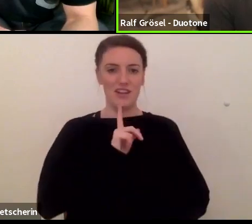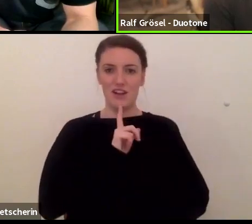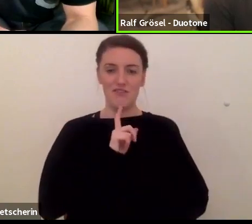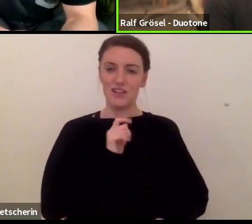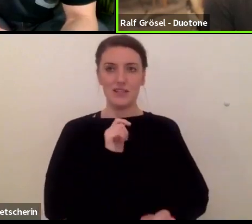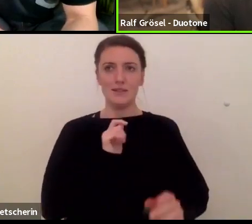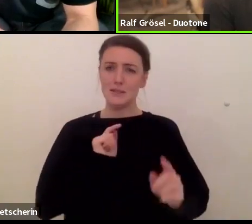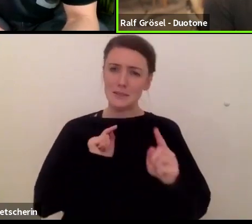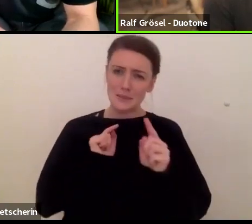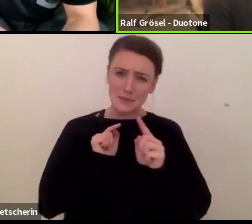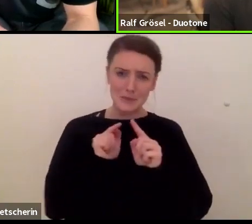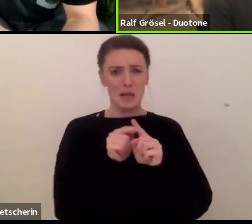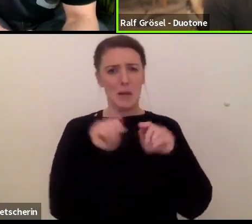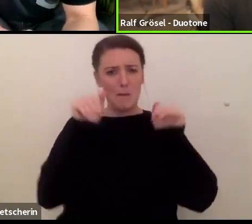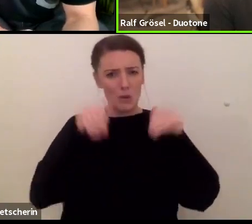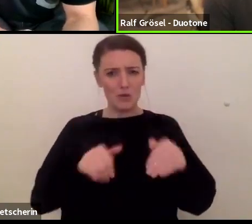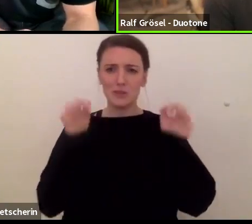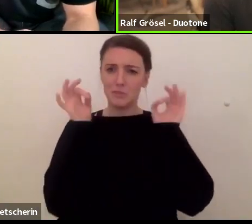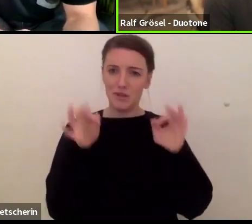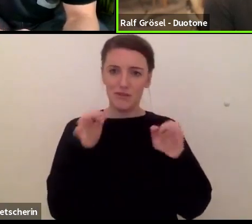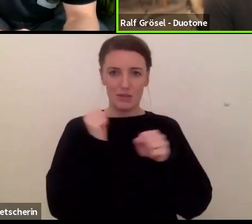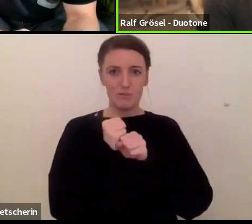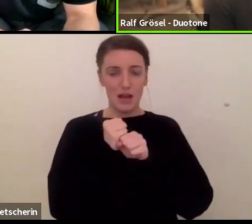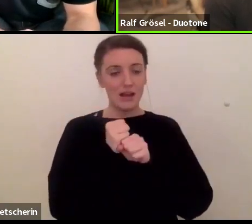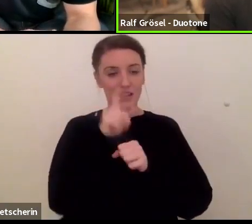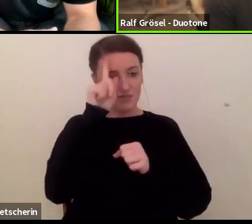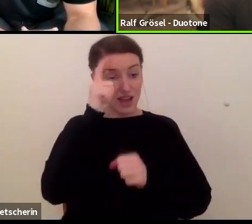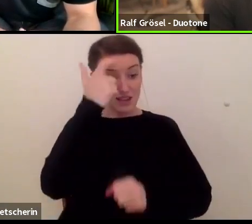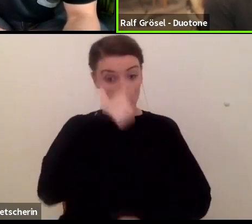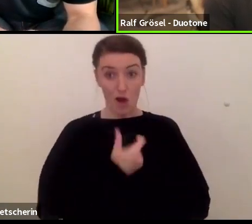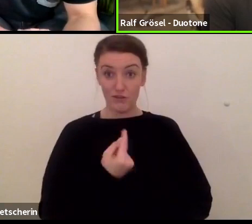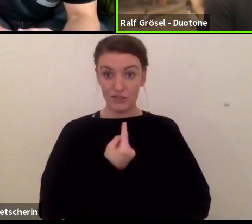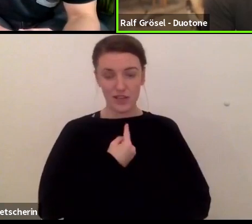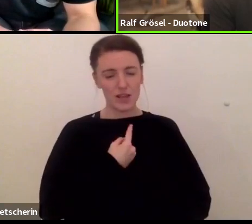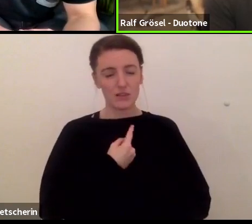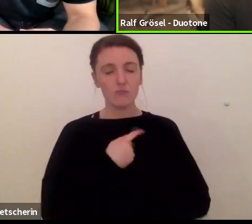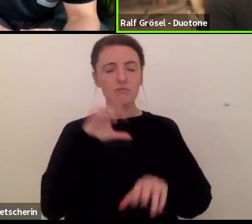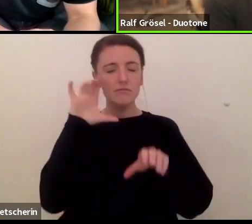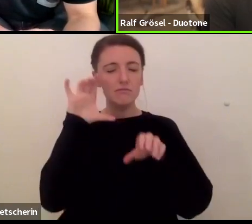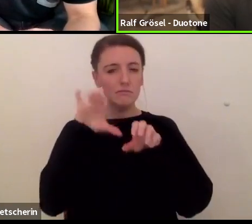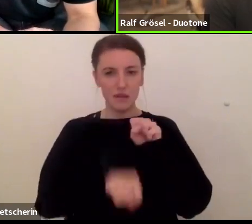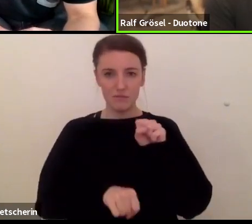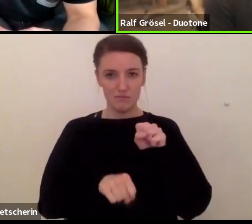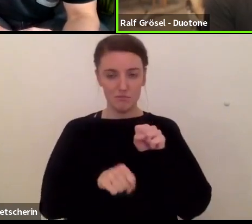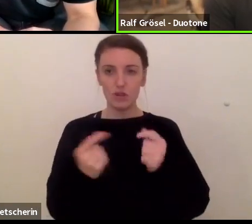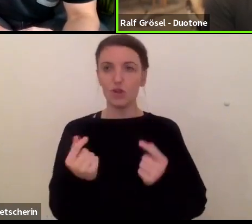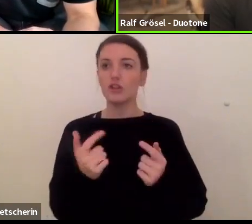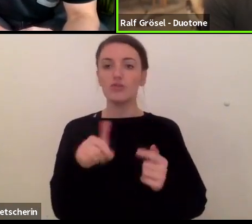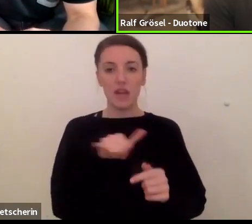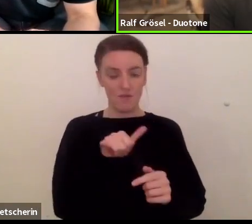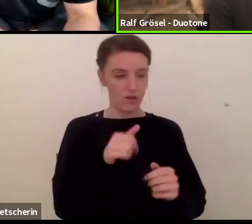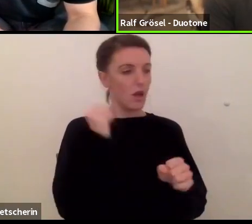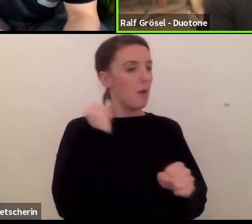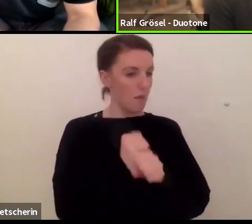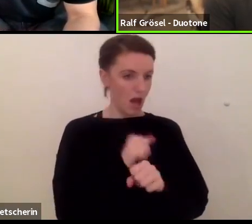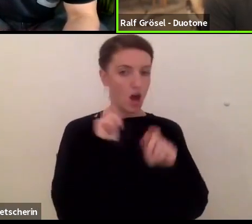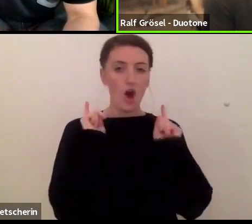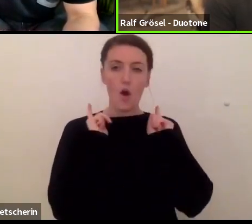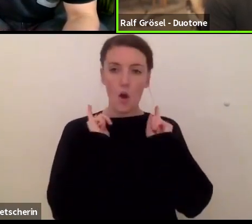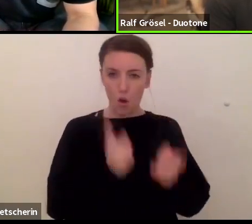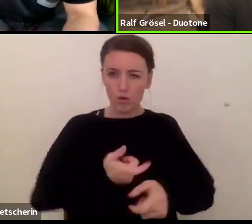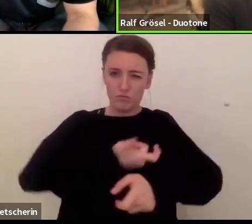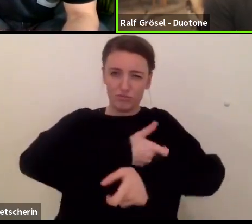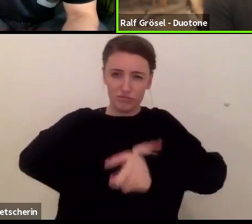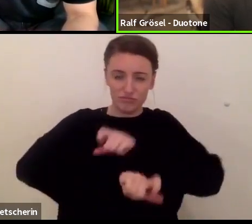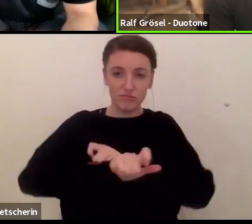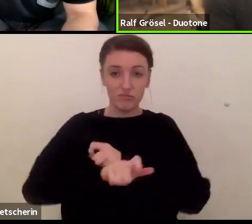ich glaube, zu mir selber sehr, sehr streng und das, was ich mache, mache ich entweder ganz oder gar nicht. Das heißt aber auch, dass ich halt